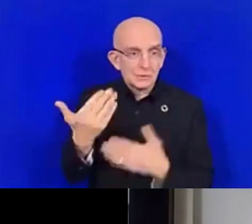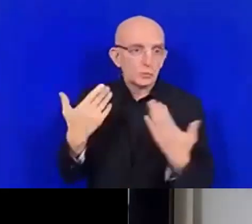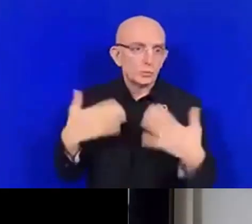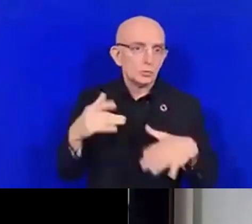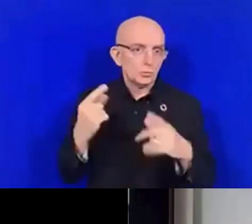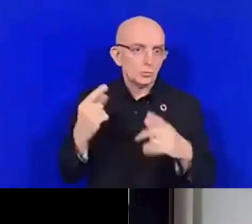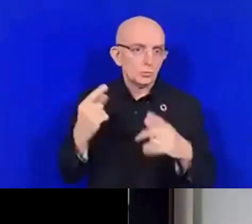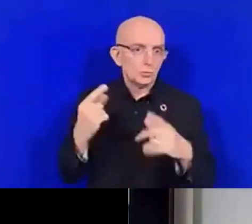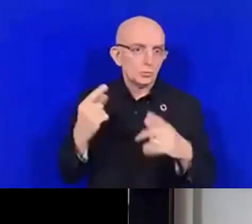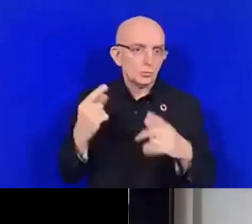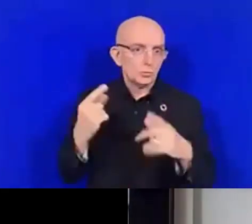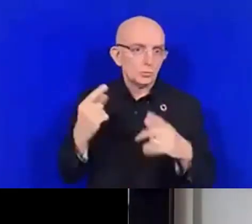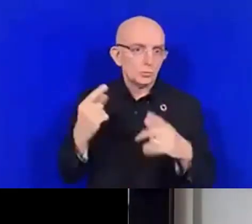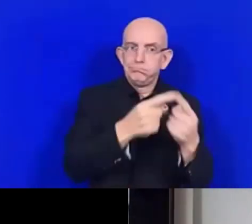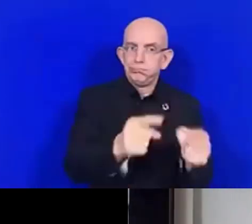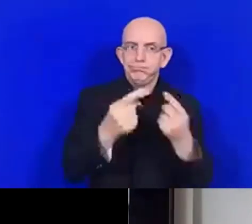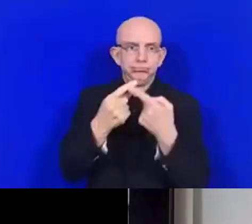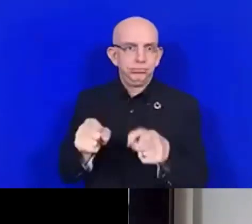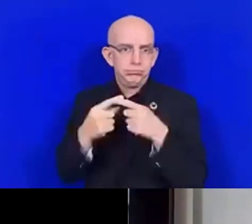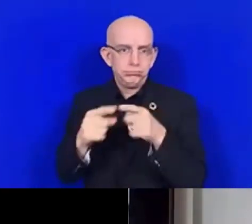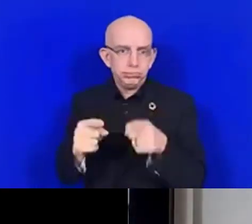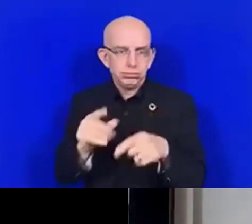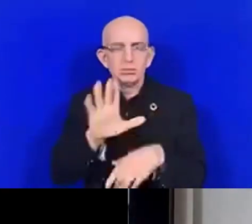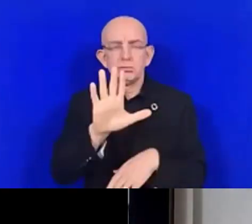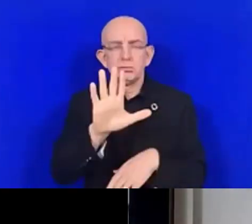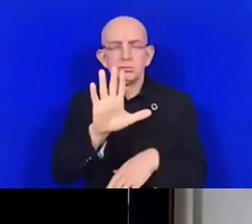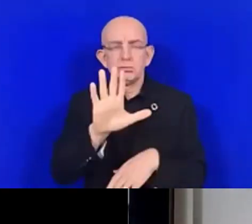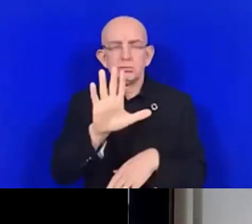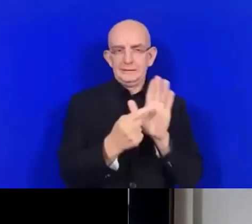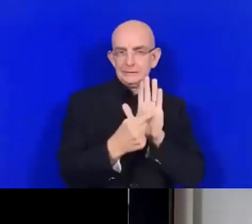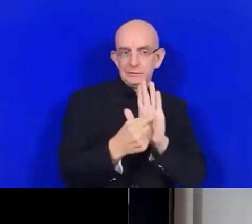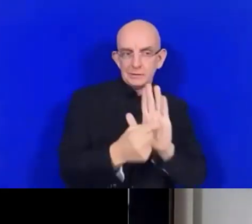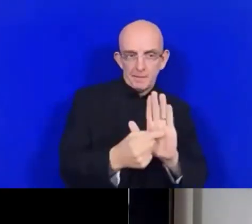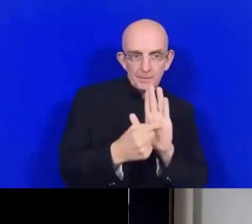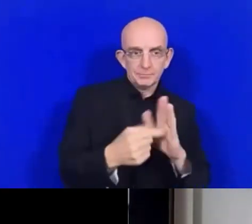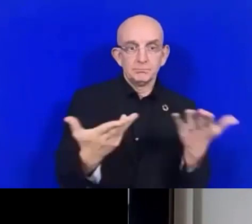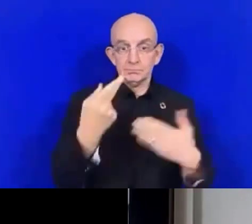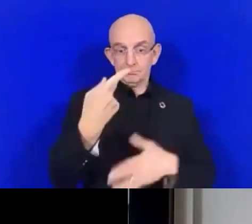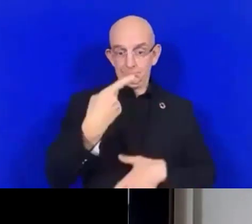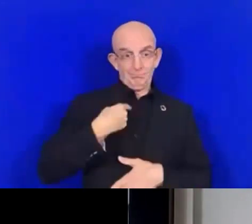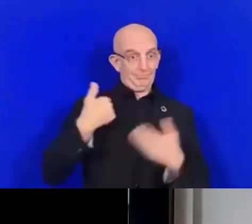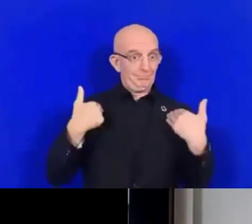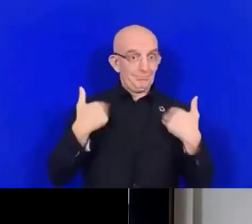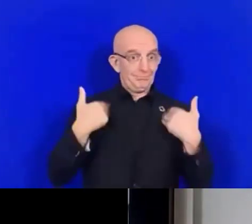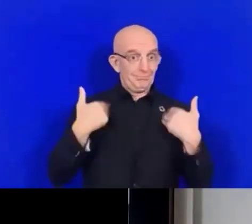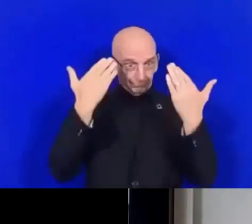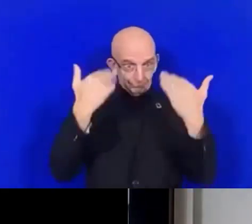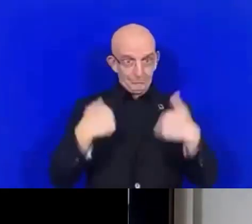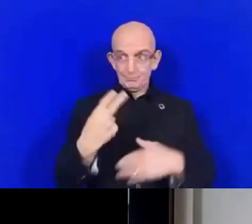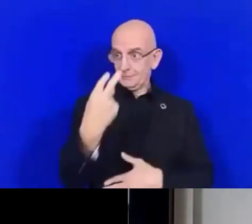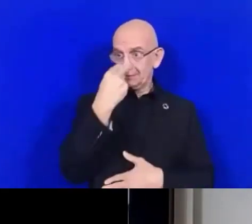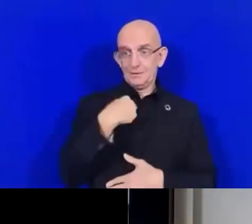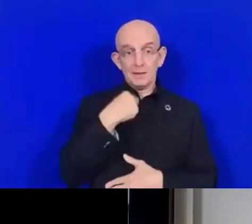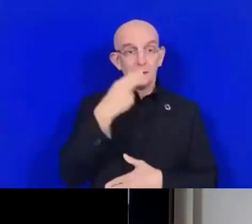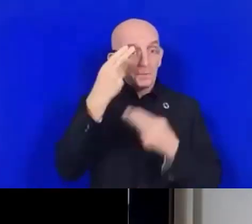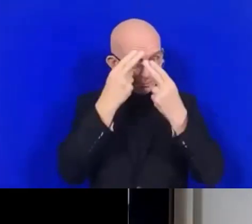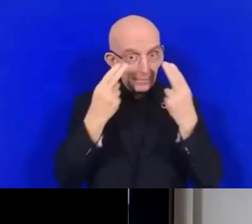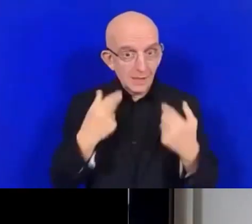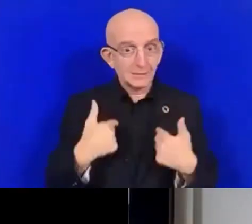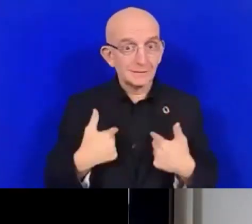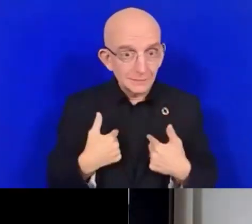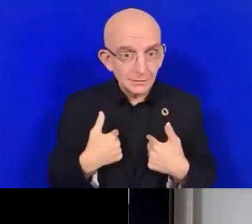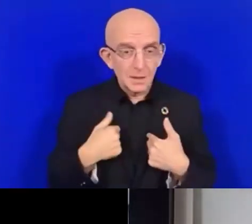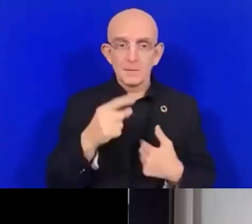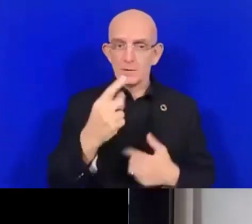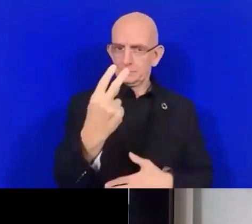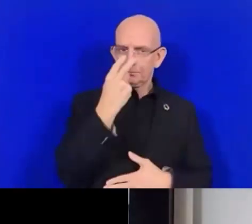aveugle, sur la base de leur âge, ils nécessiteront un